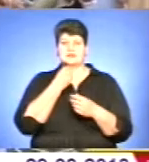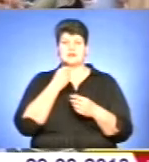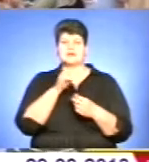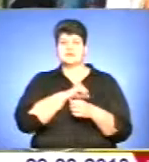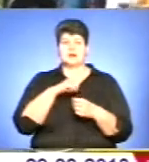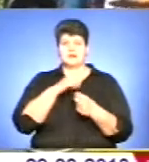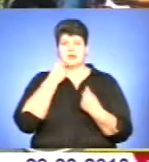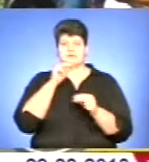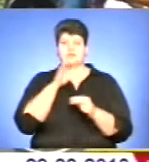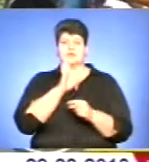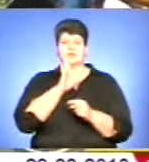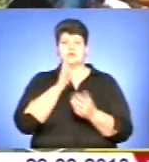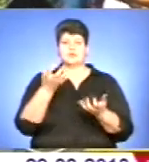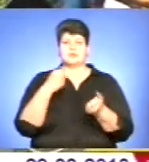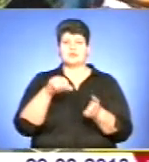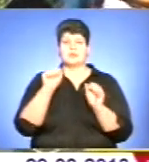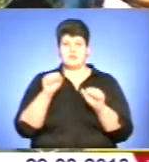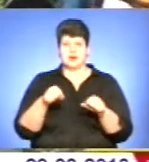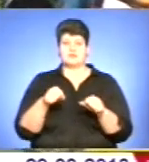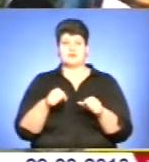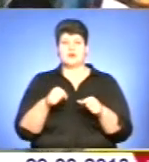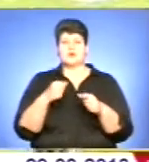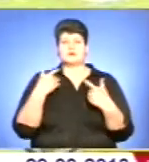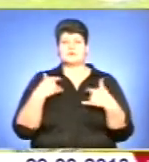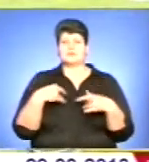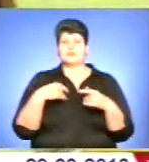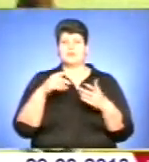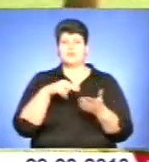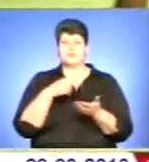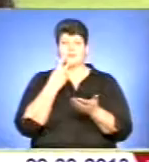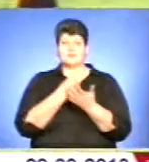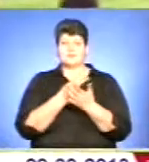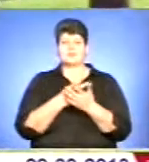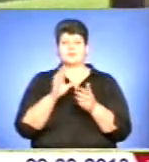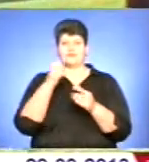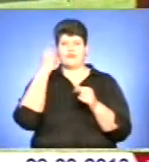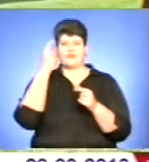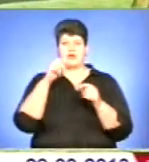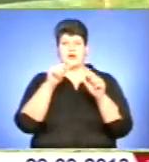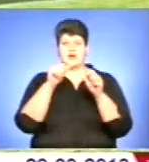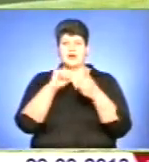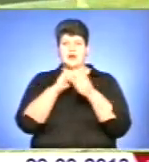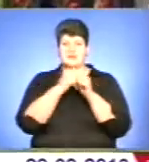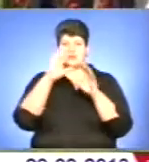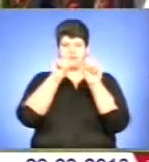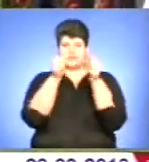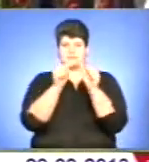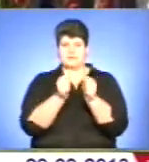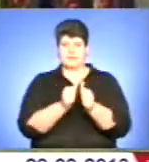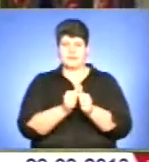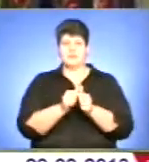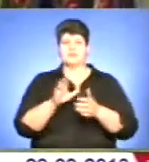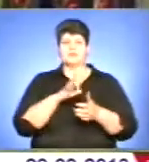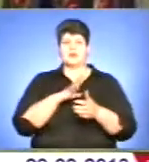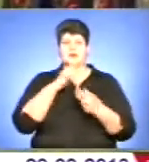дівчина отримала право позувати скульптуру, щоб увіковідчити її в камені. Міфічна русалка стала однією з кращих робіт